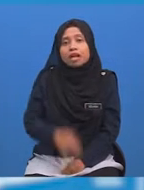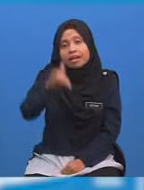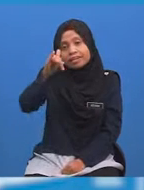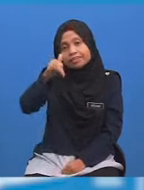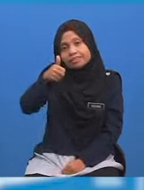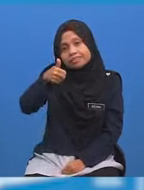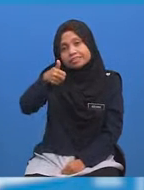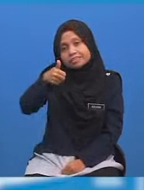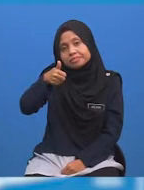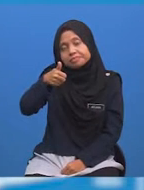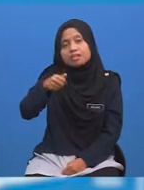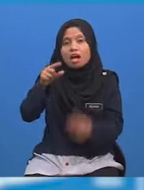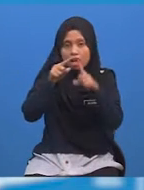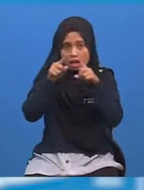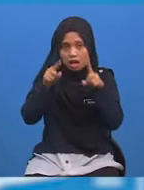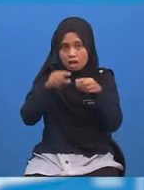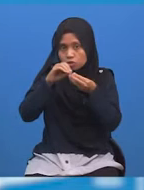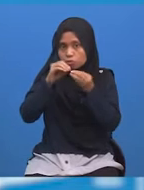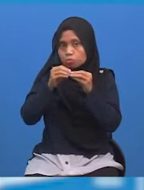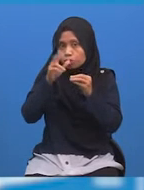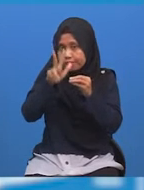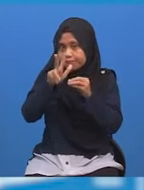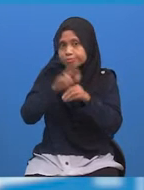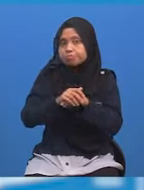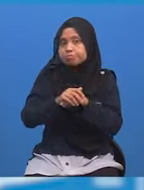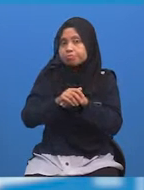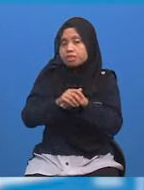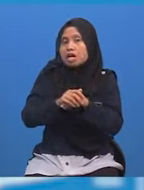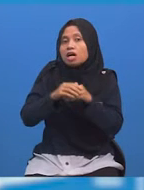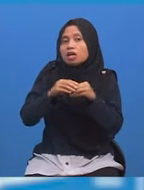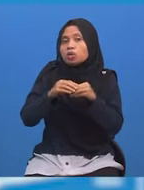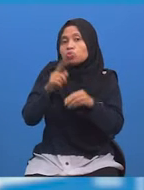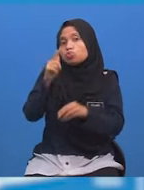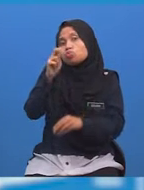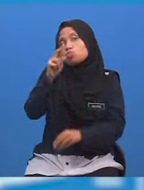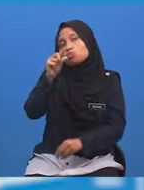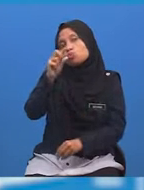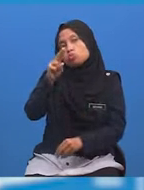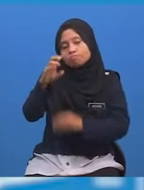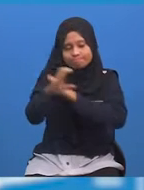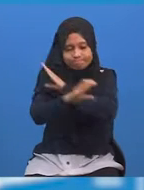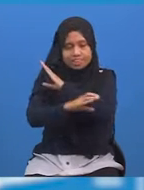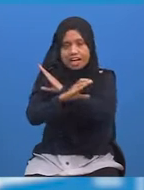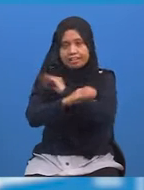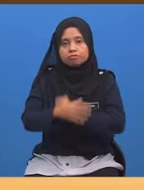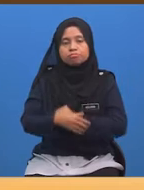Ya, bagus Kad nombor 3 Iaitu Tugu Negara